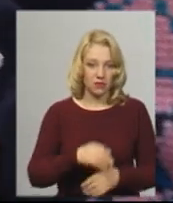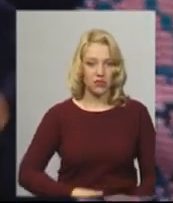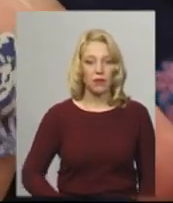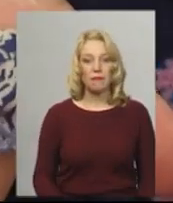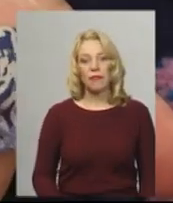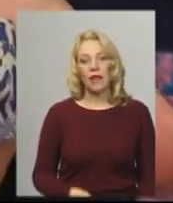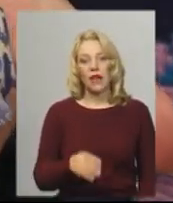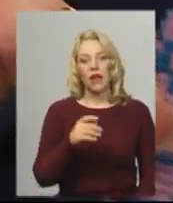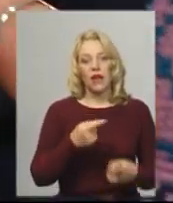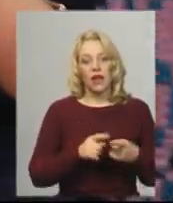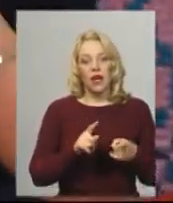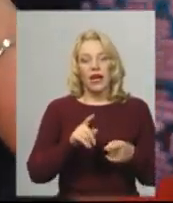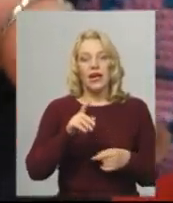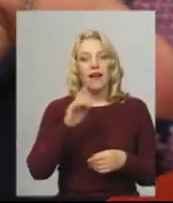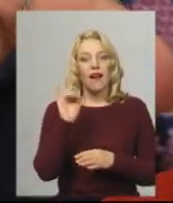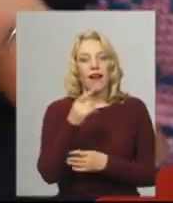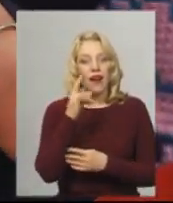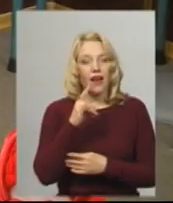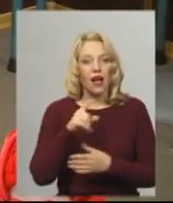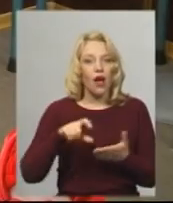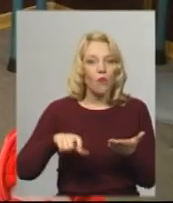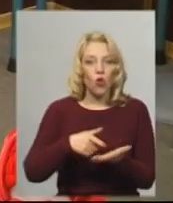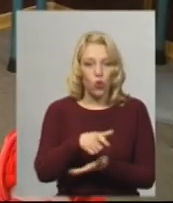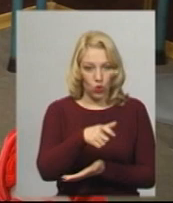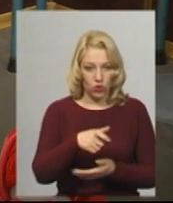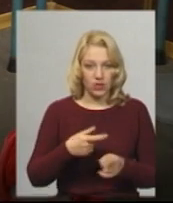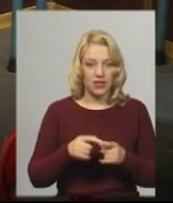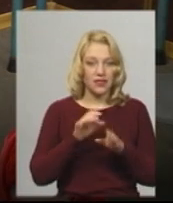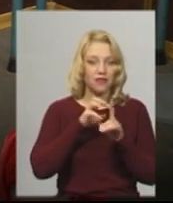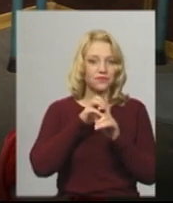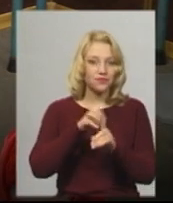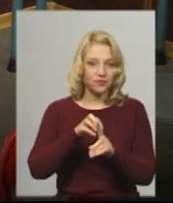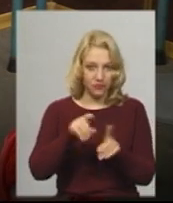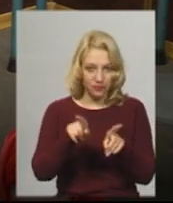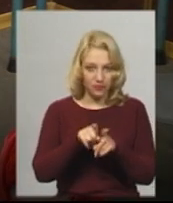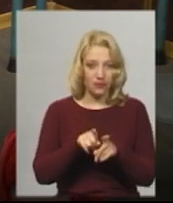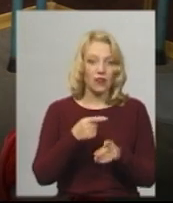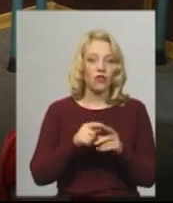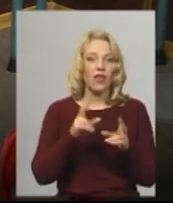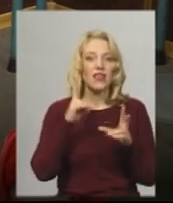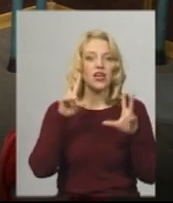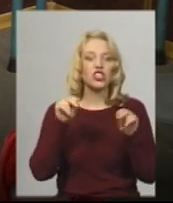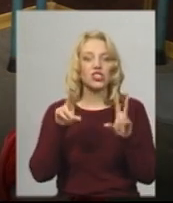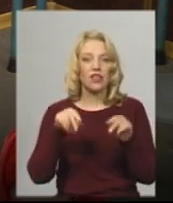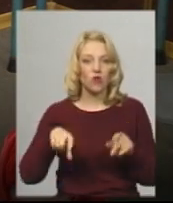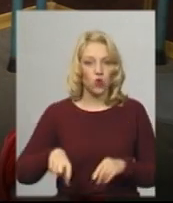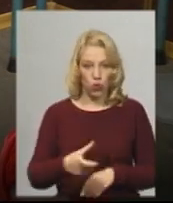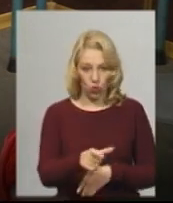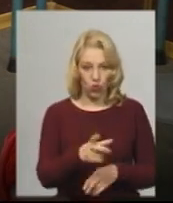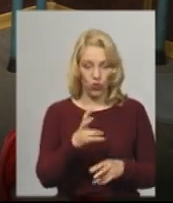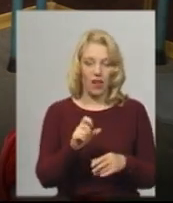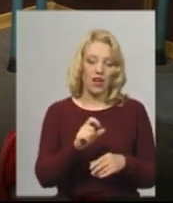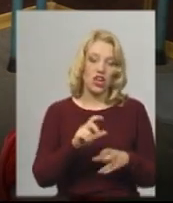крихіток лялька-подорожниця. Таку можна зробити за півгодини. Подорожниця виготовлялася на щасливу дорогу, на щасливу